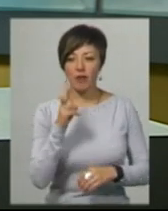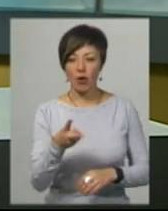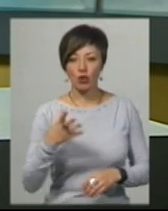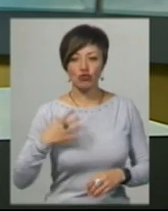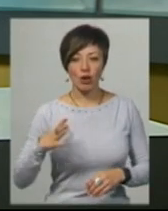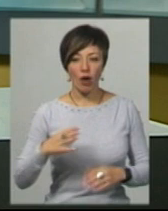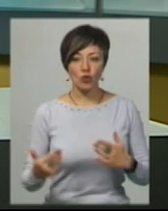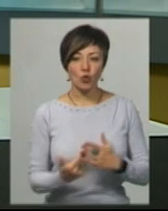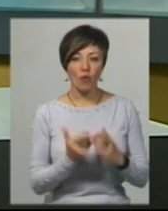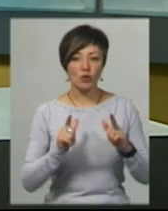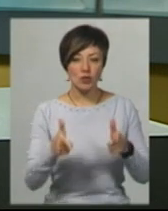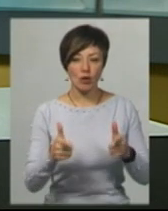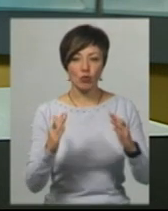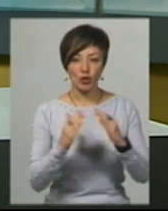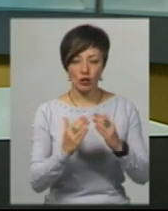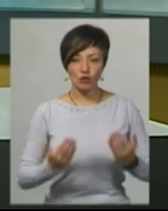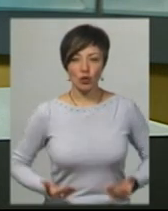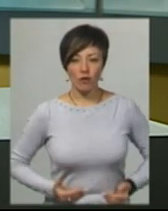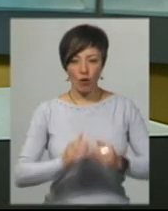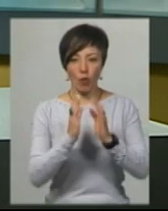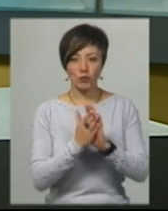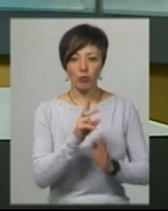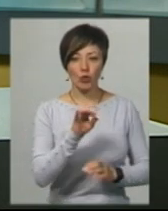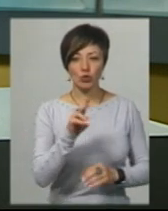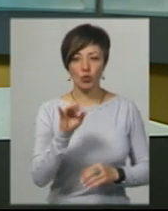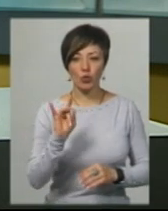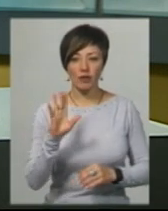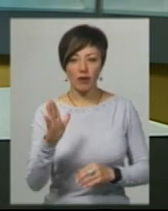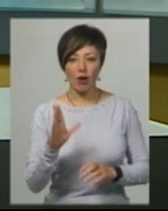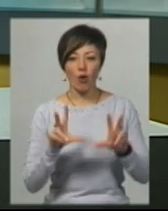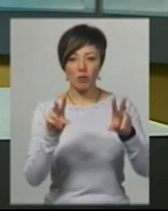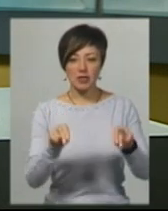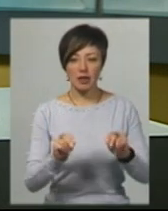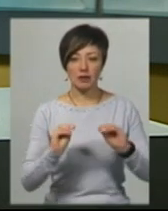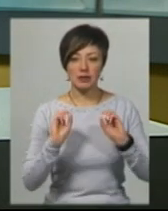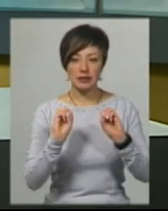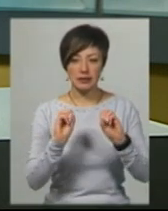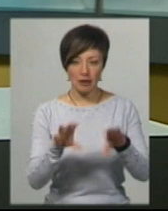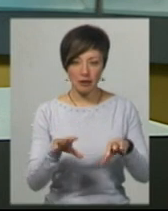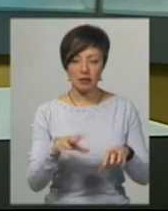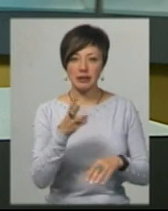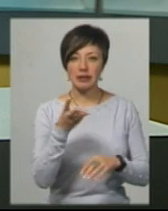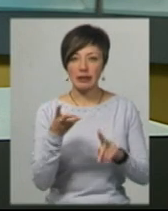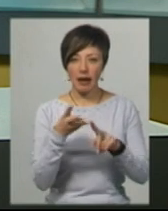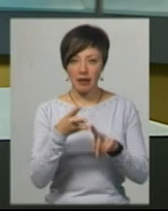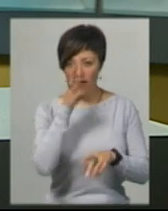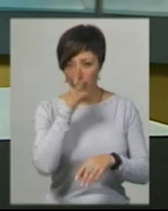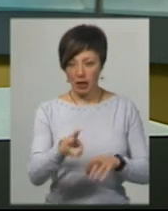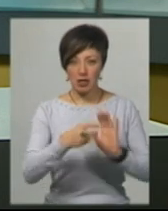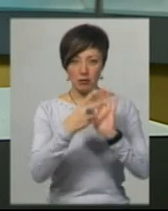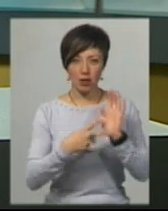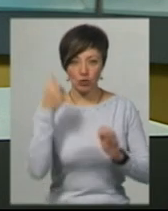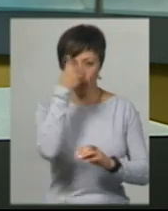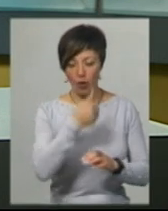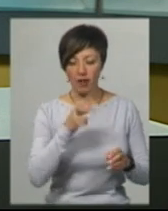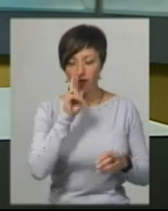чекають новосілля. Будинок у житловому комплексі Проскурів обіцяли здати в 3-му кварталі 2017-го року. Два